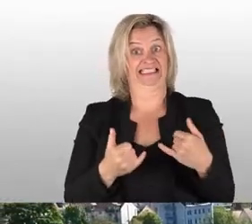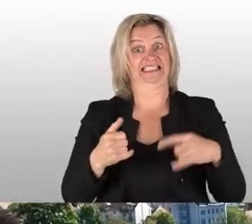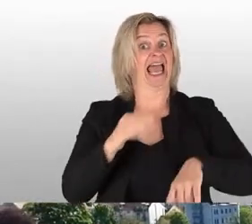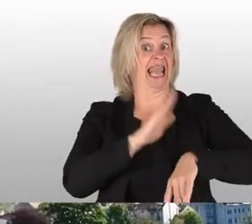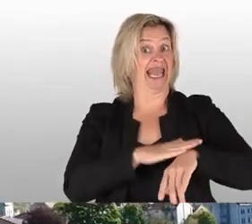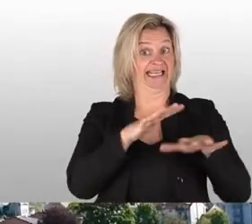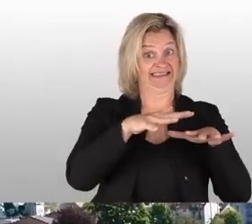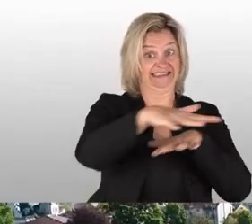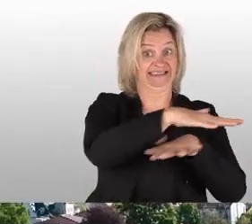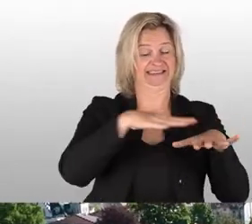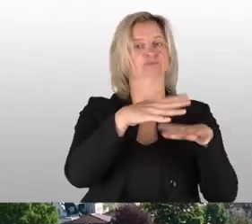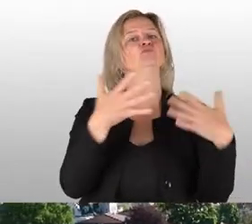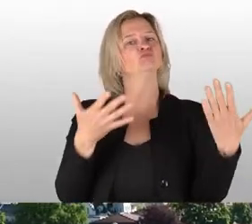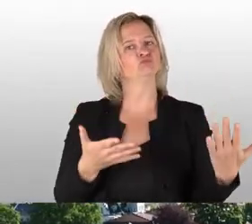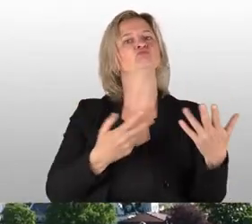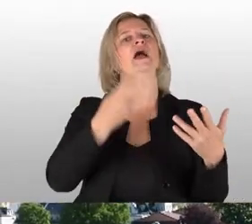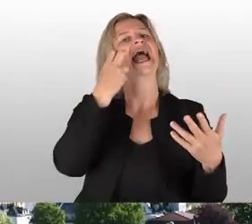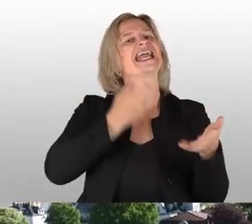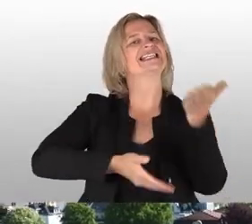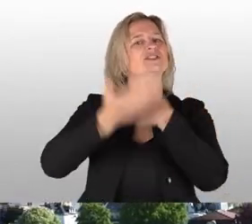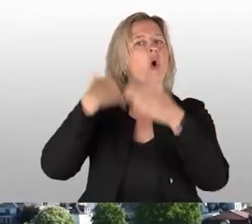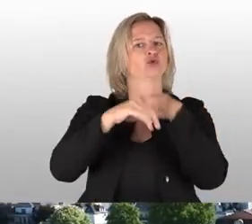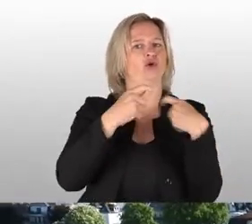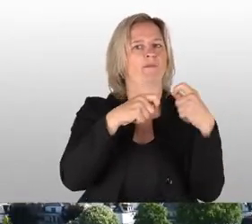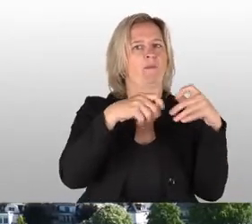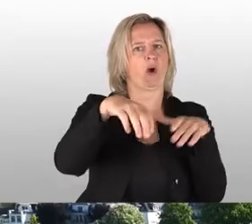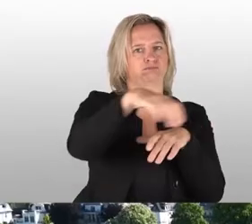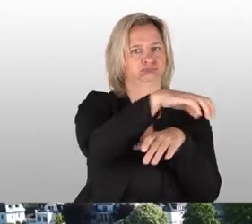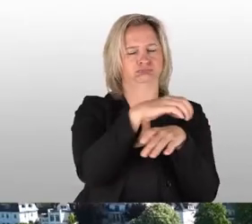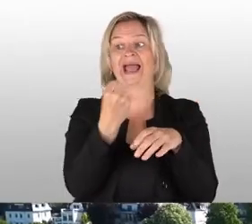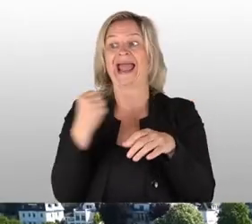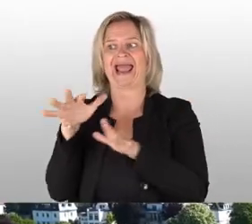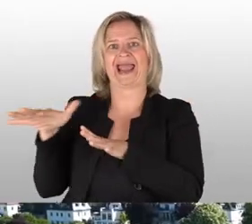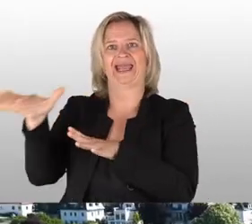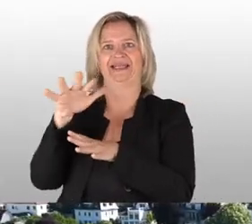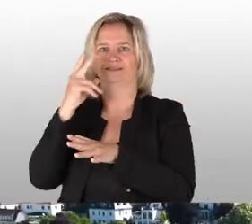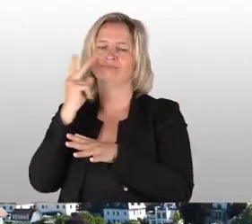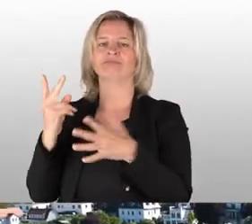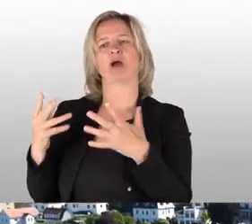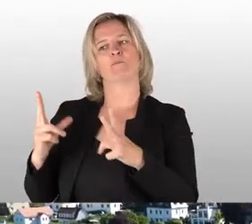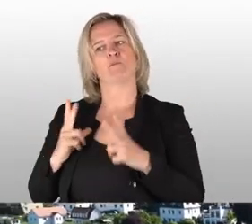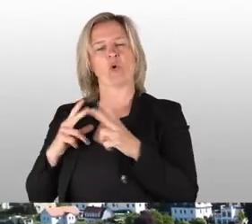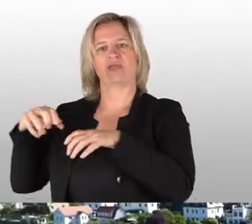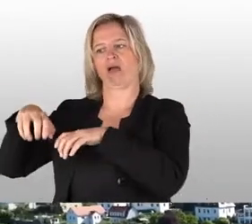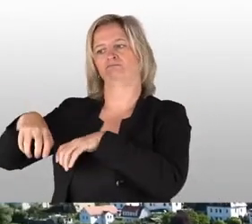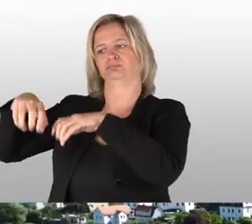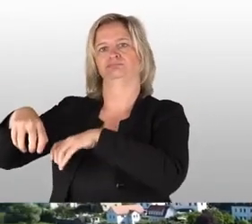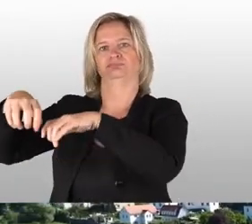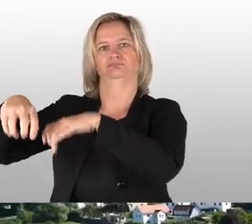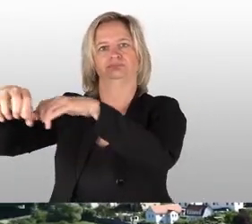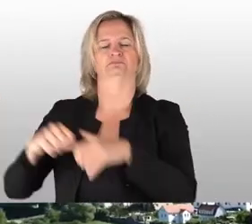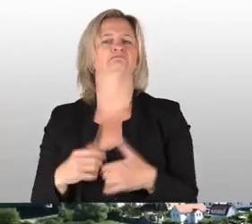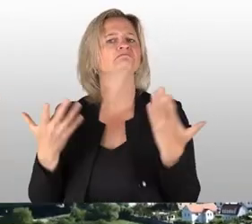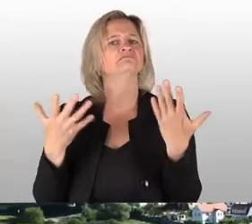uns befinden, die ist eher geprägt von historischen Bauten. Auf der rechten Elbseite eher modernere Bauwerke.